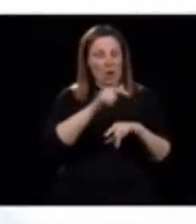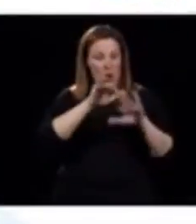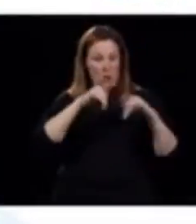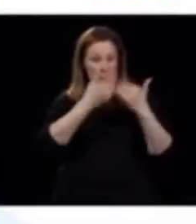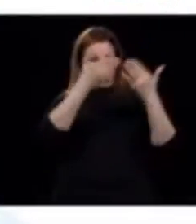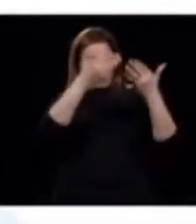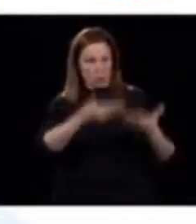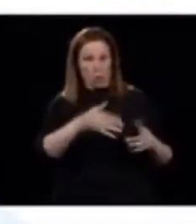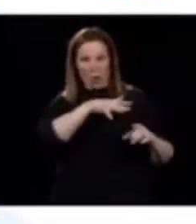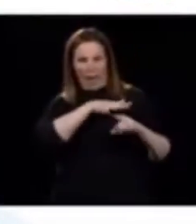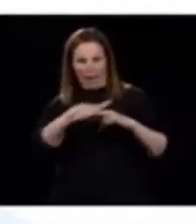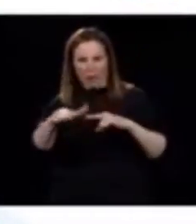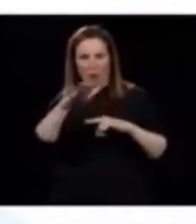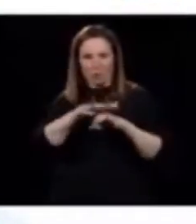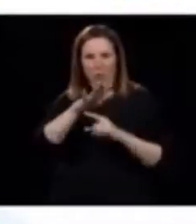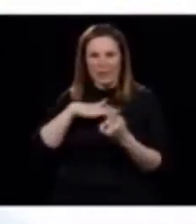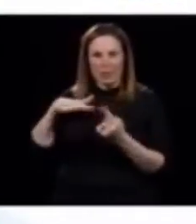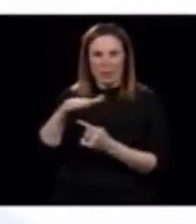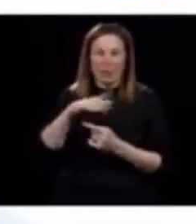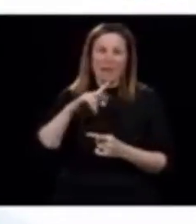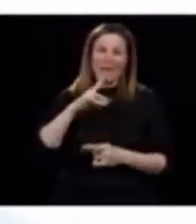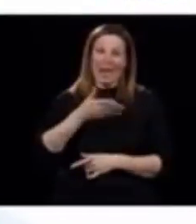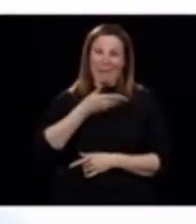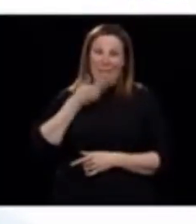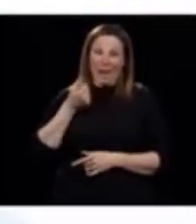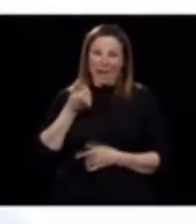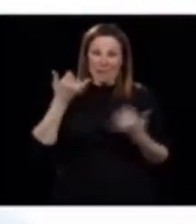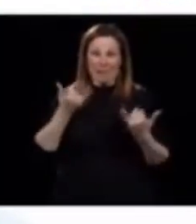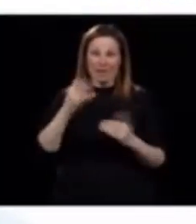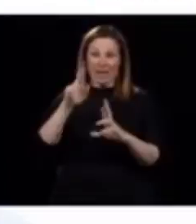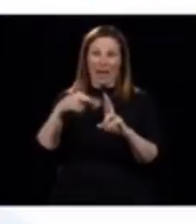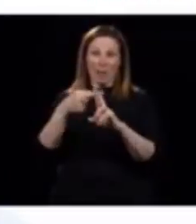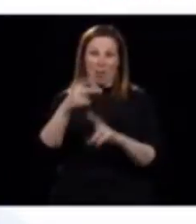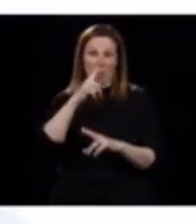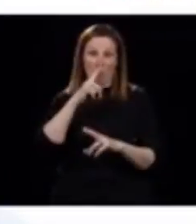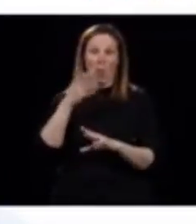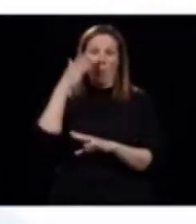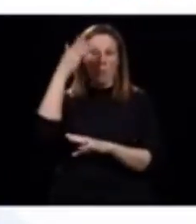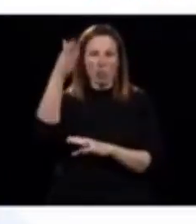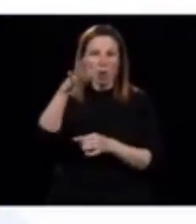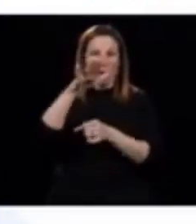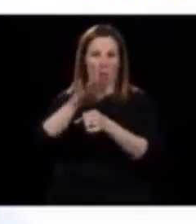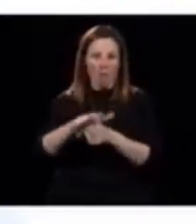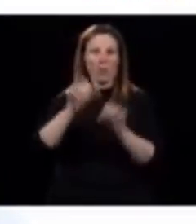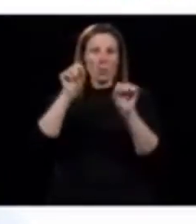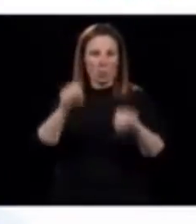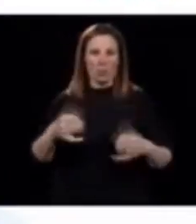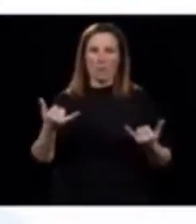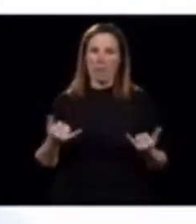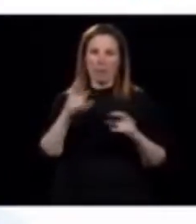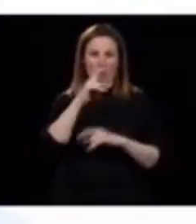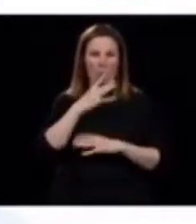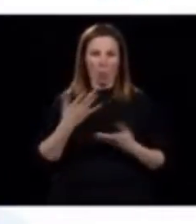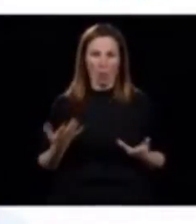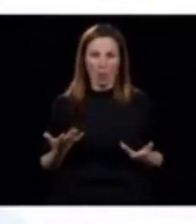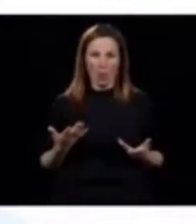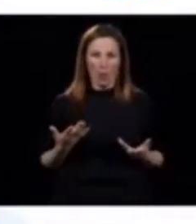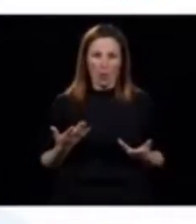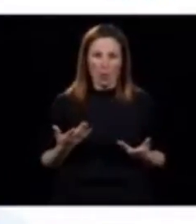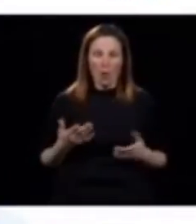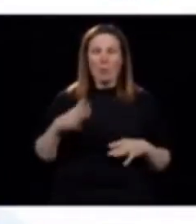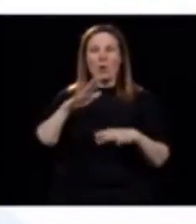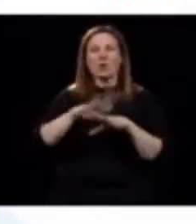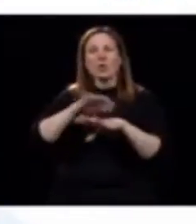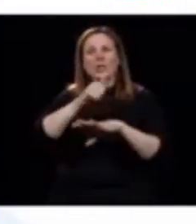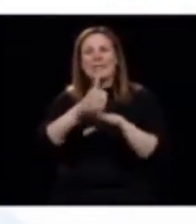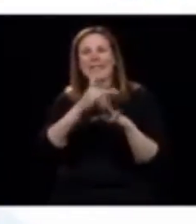analysé. ce n'est malheureusement assez plate, là, que dans quelques temps qu va être capables de vérifier. Parce qu'en même honte que vous pouvez regarder ce qui est inscrit dans